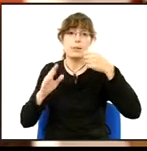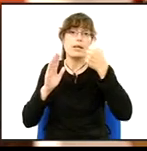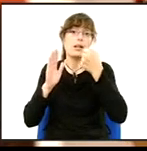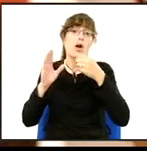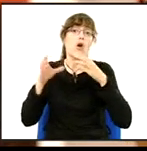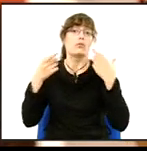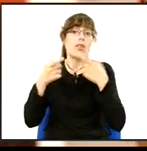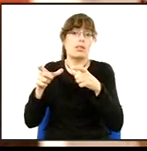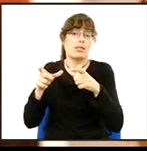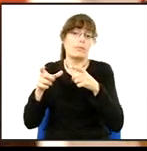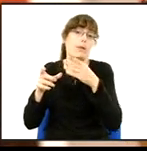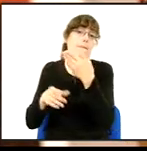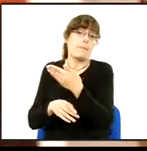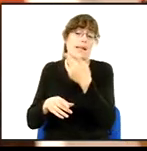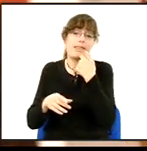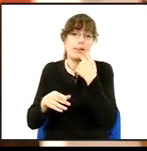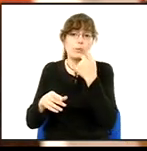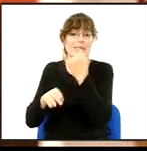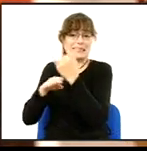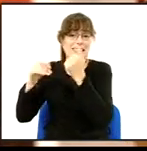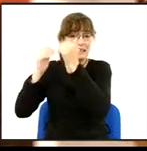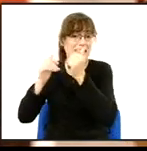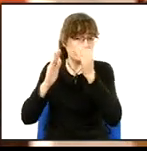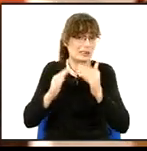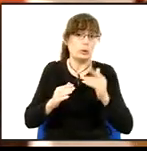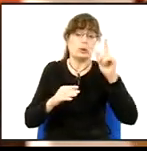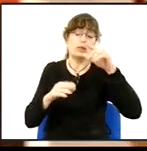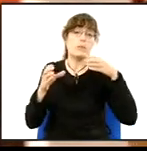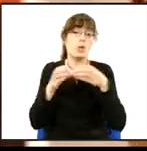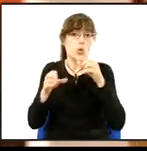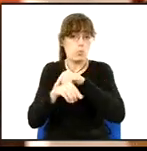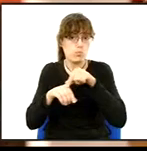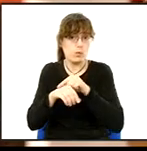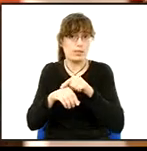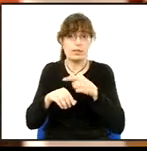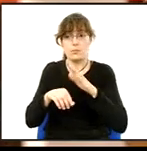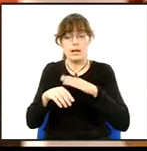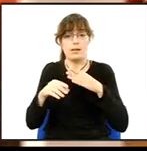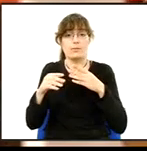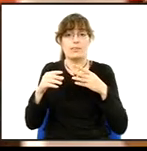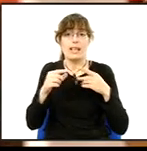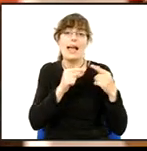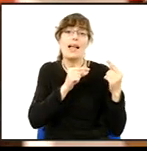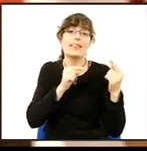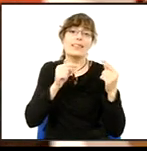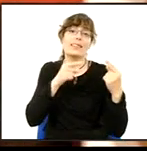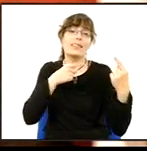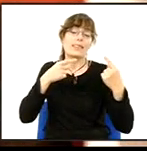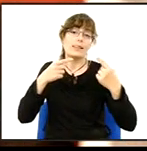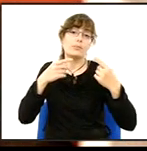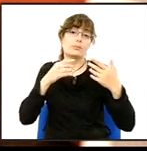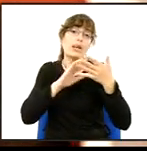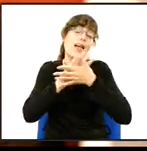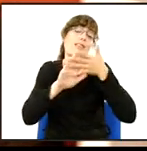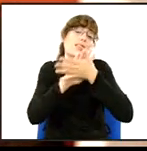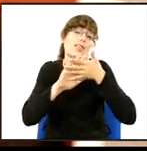que diu instar a les institucions i als partits catalans el diàleg, l'acord i el respecte de la pluralitat de les diverses